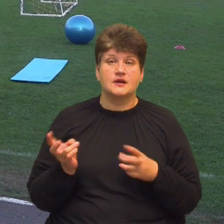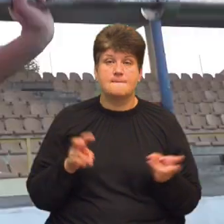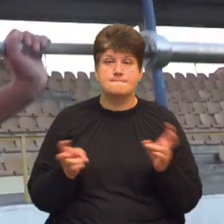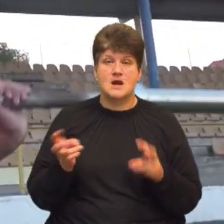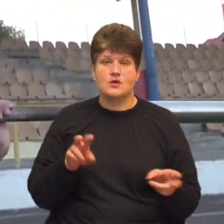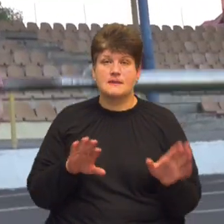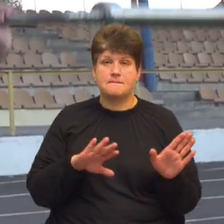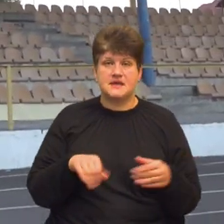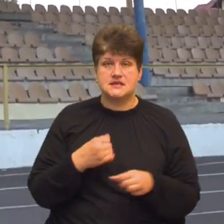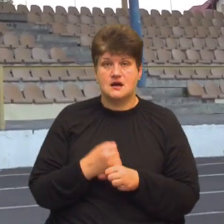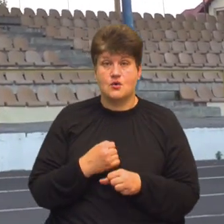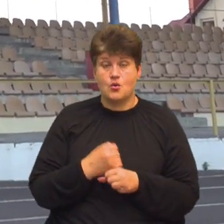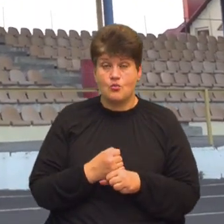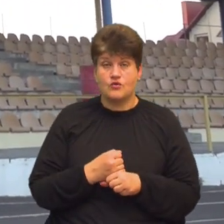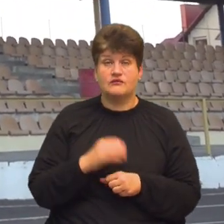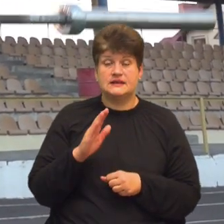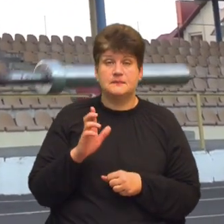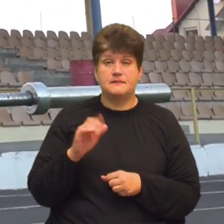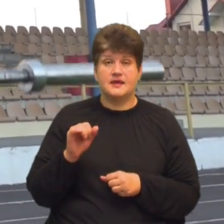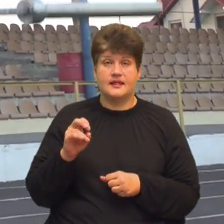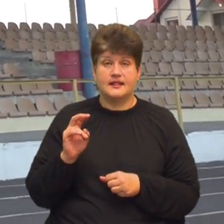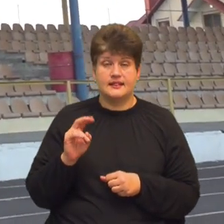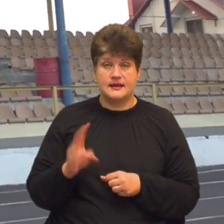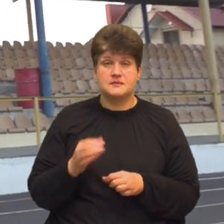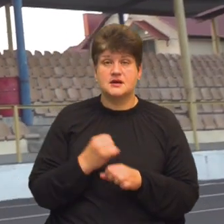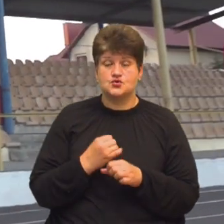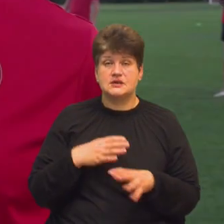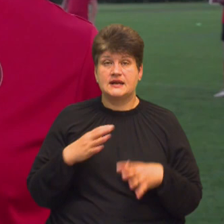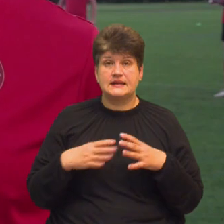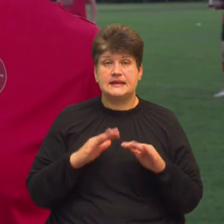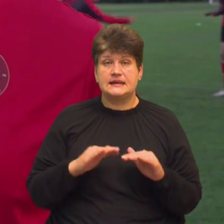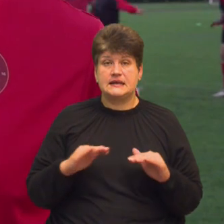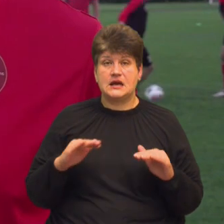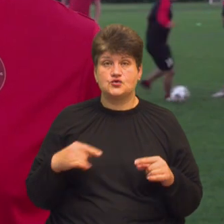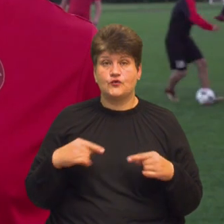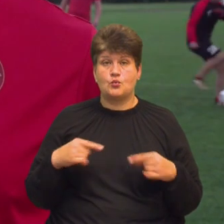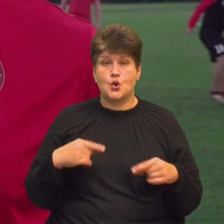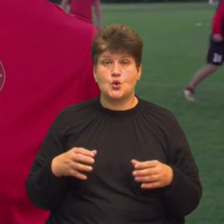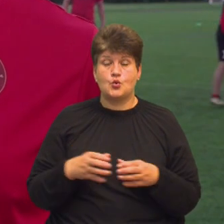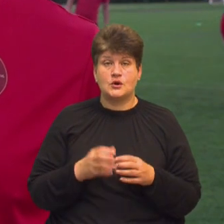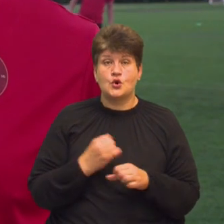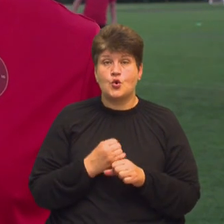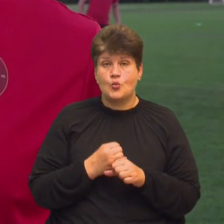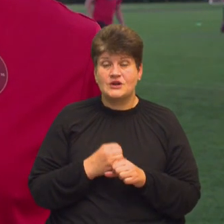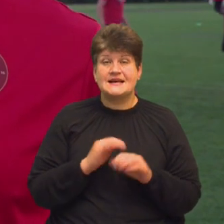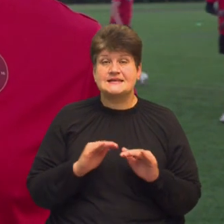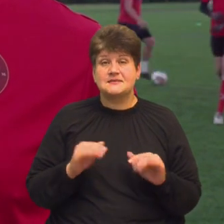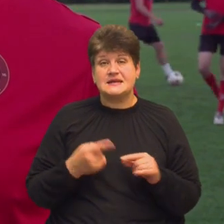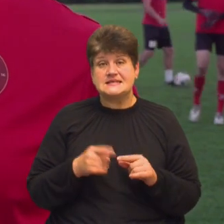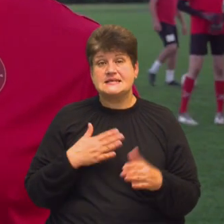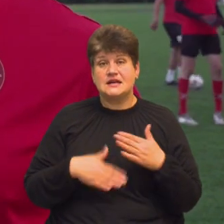після роботи. Валентин Білик працює тренером дитячої футбольної команди. Робота з дітьми – взадоволення. І сама гра,